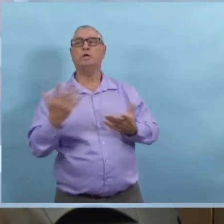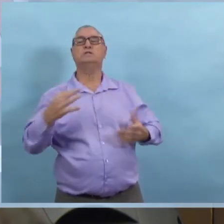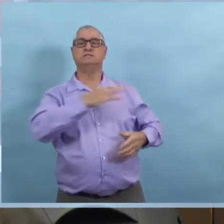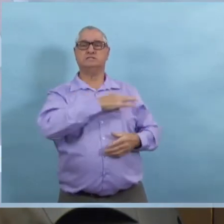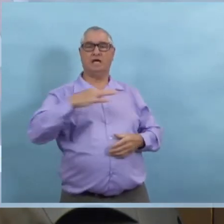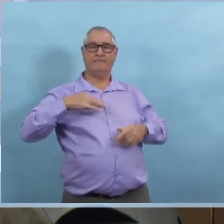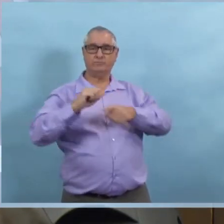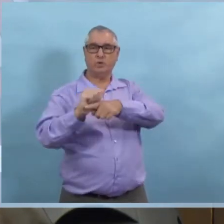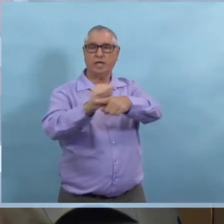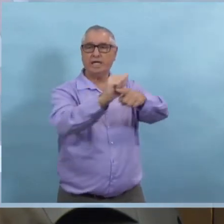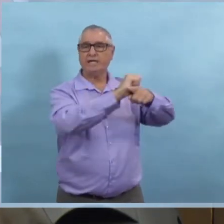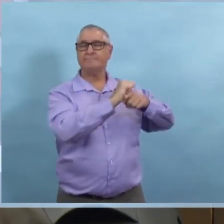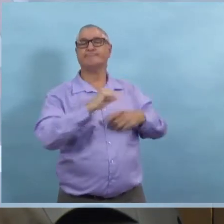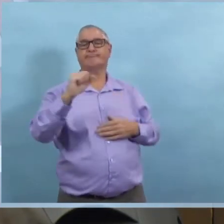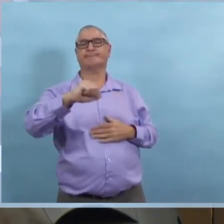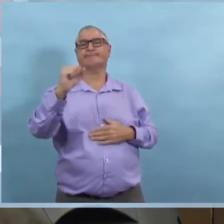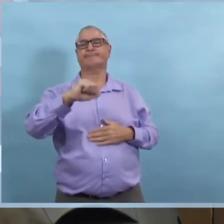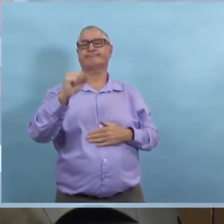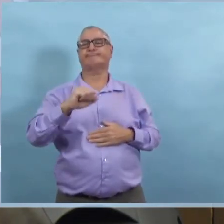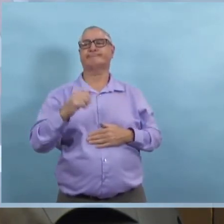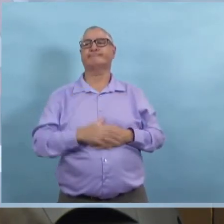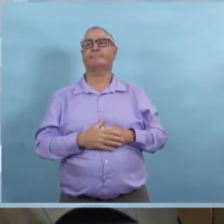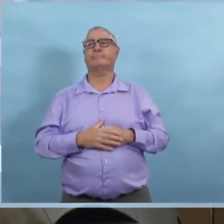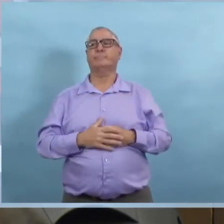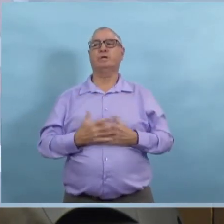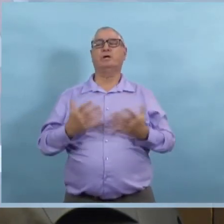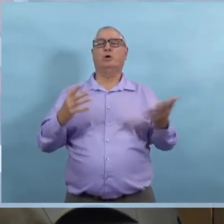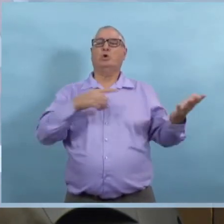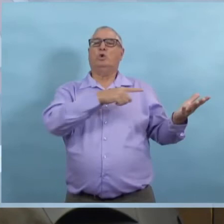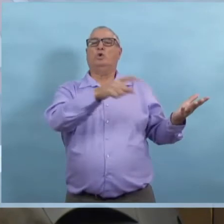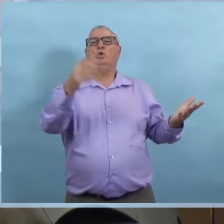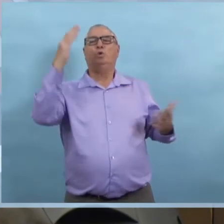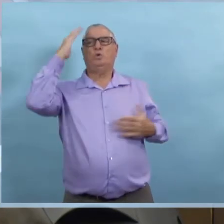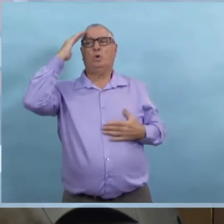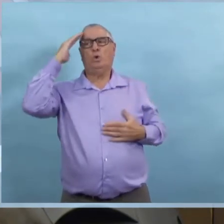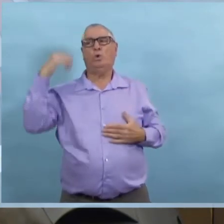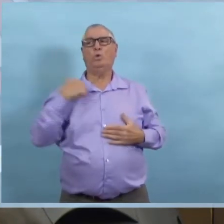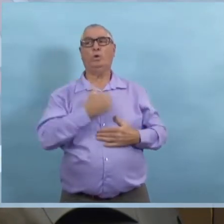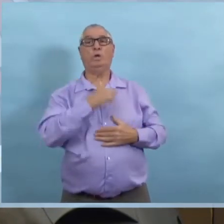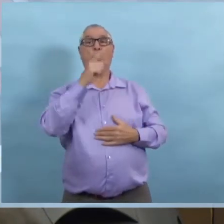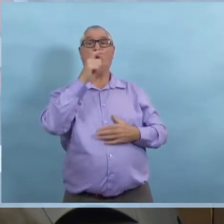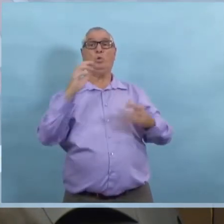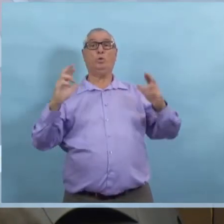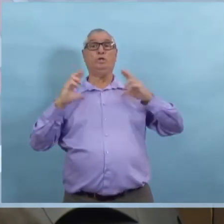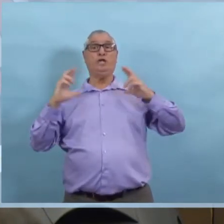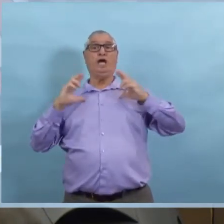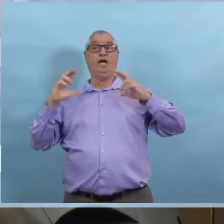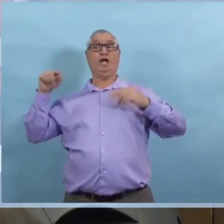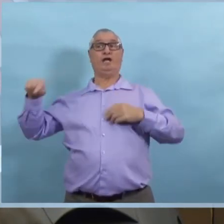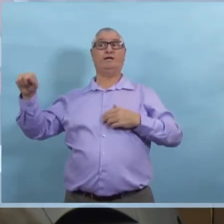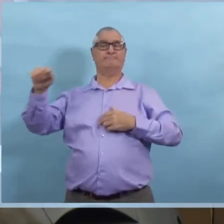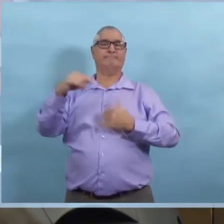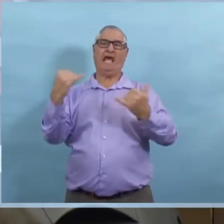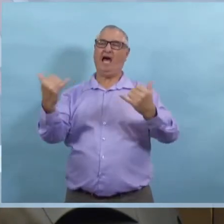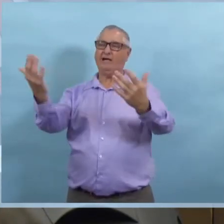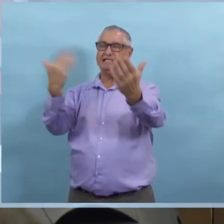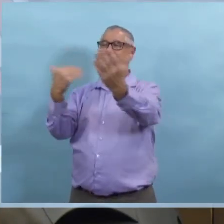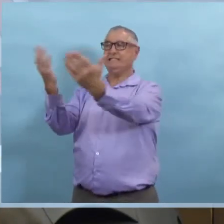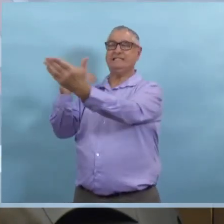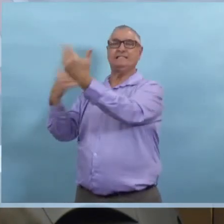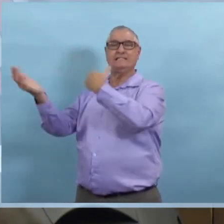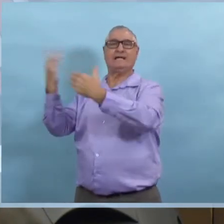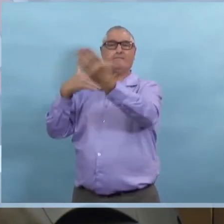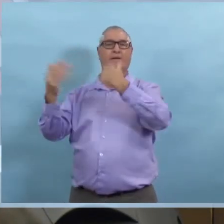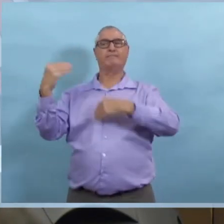du personnel pour essayer d'aider. Il y a une stratégie qui a été formulée sur la manière de faire ça. comme vous le savez, on a invité